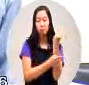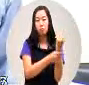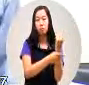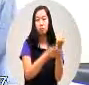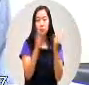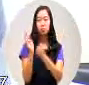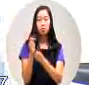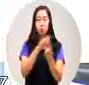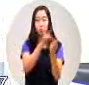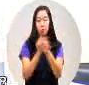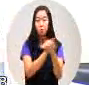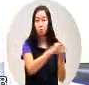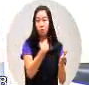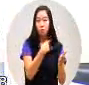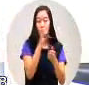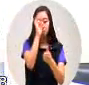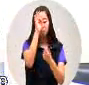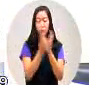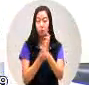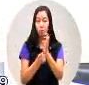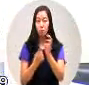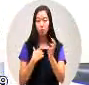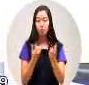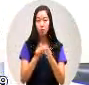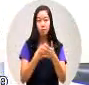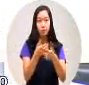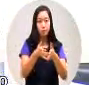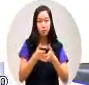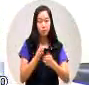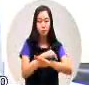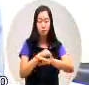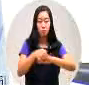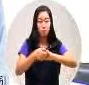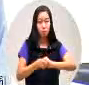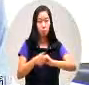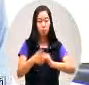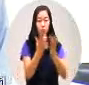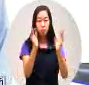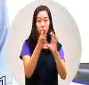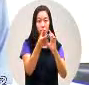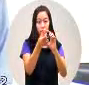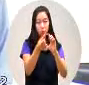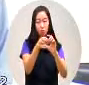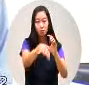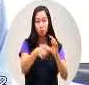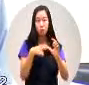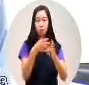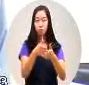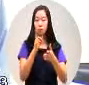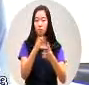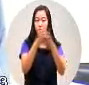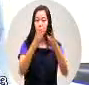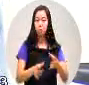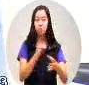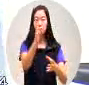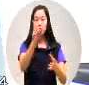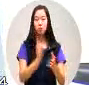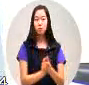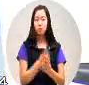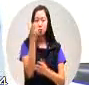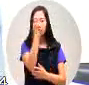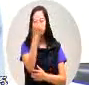过他的细则只要化定森林区地墓就会设一个巡逻箱